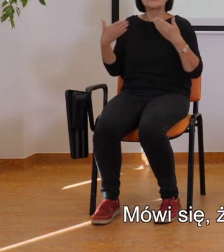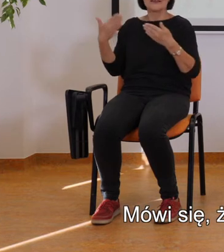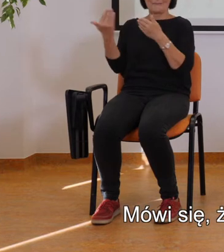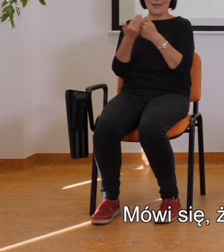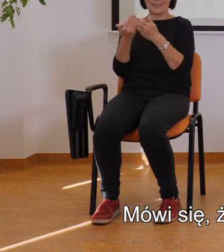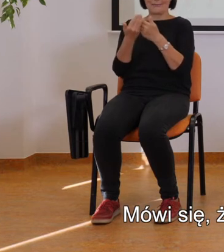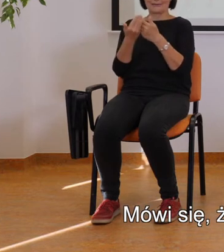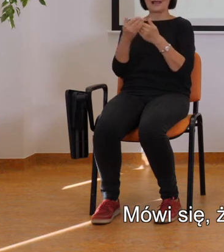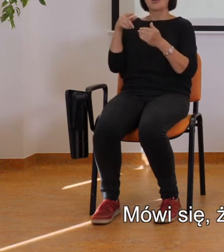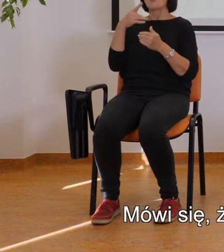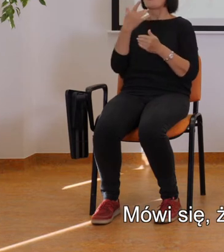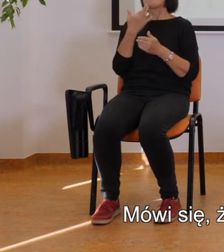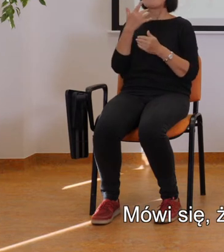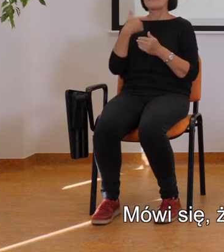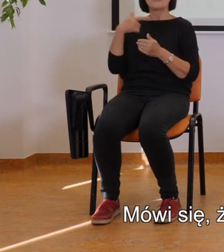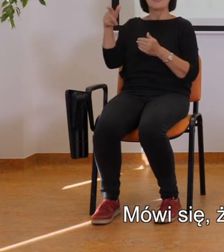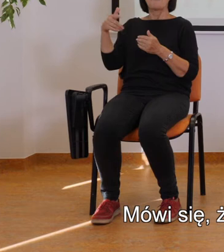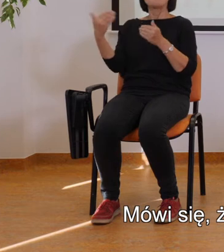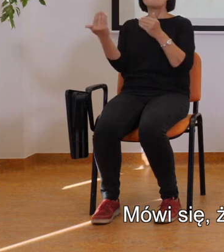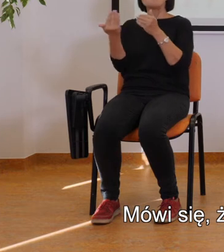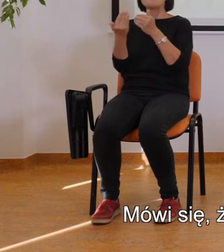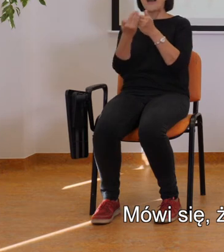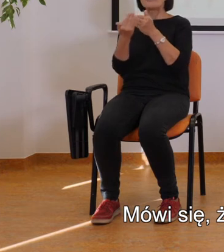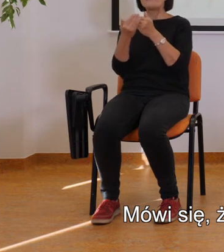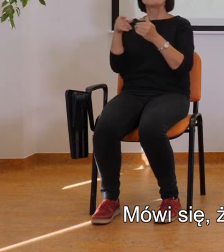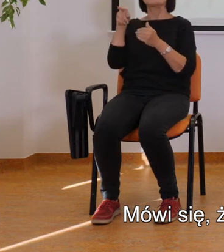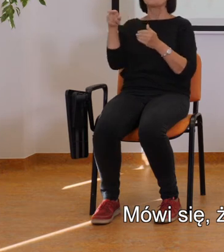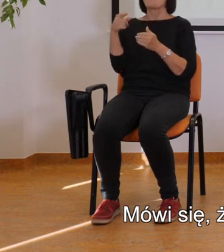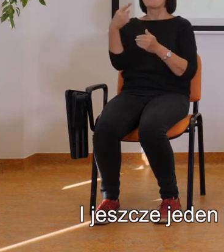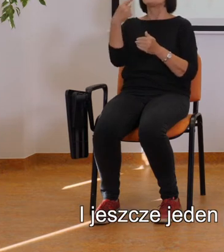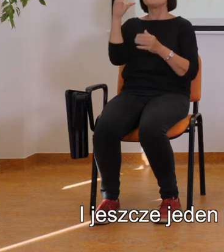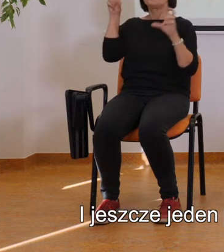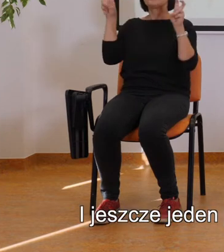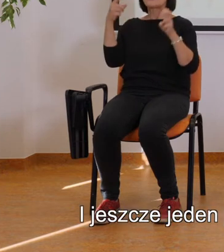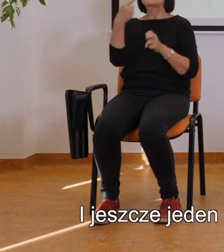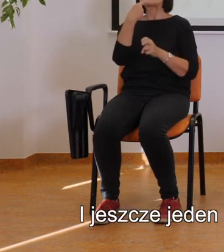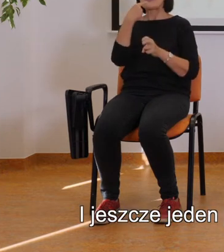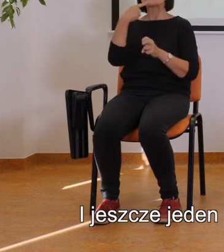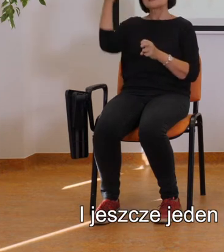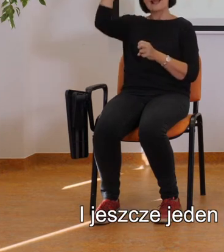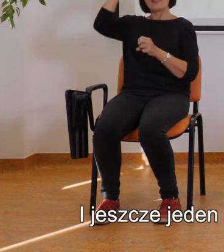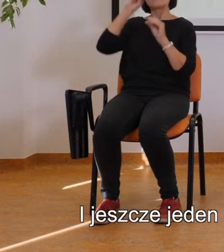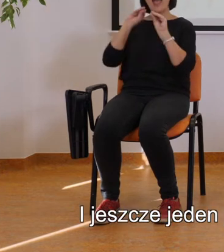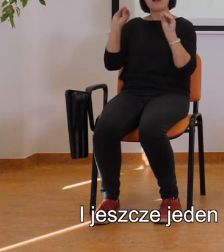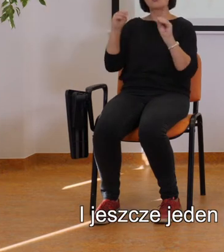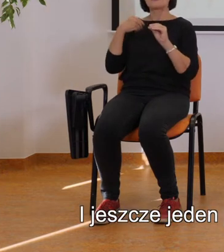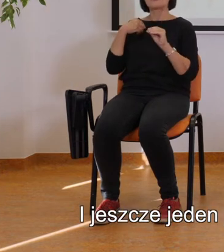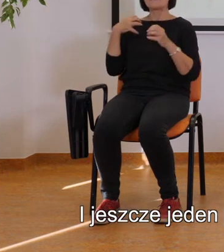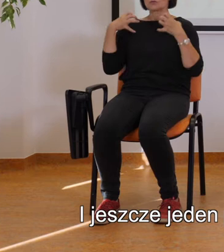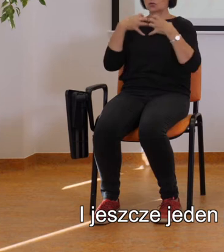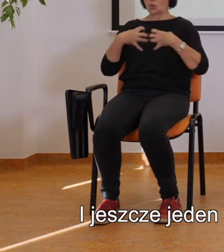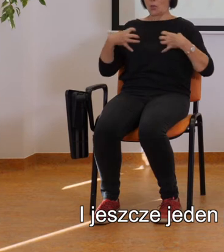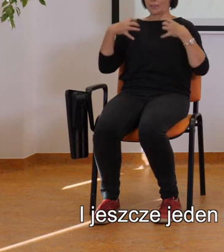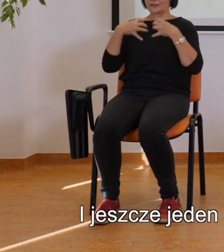matematyka to język nauk przyrodniczych. I jeszcze jeden powód, który dla mnie